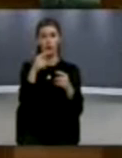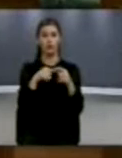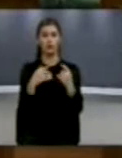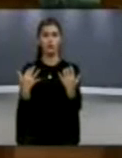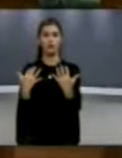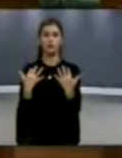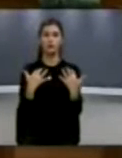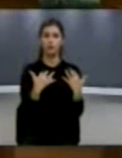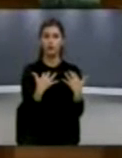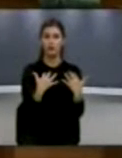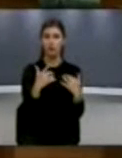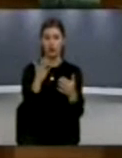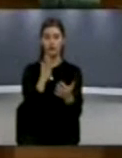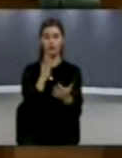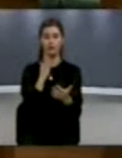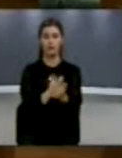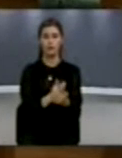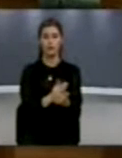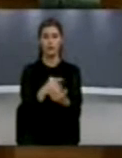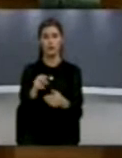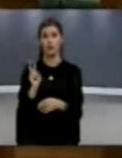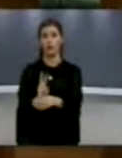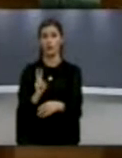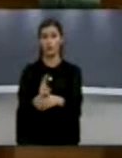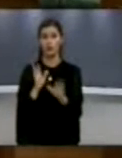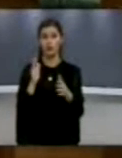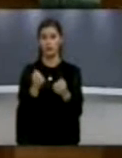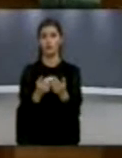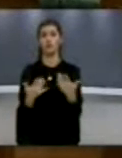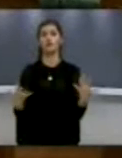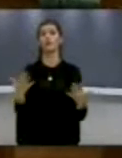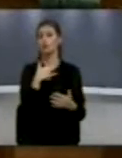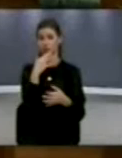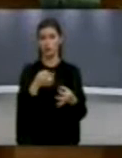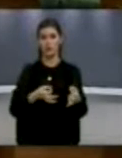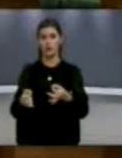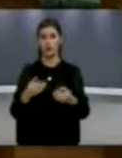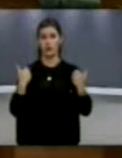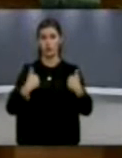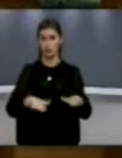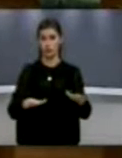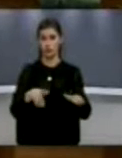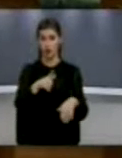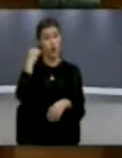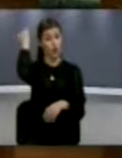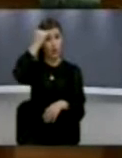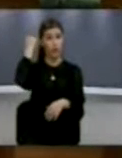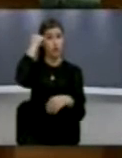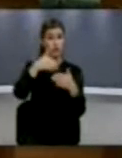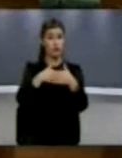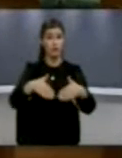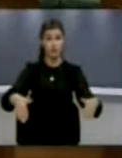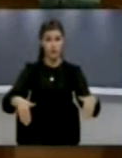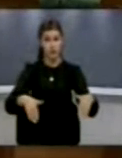hapura. Në radavës javlanis rëzikojmë të humbasim 100 hektar kulosa, ku firi i Kosovës nuk është i qëndrueshëm as të